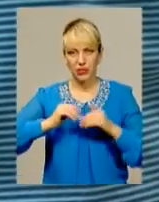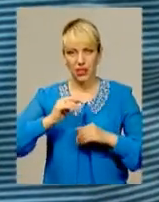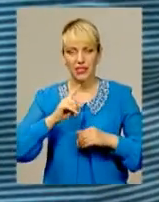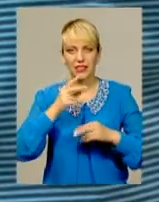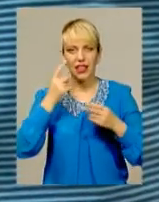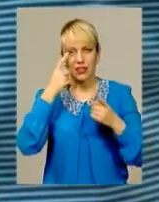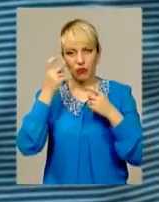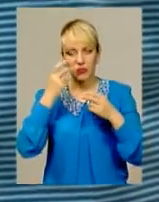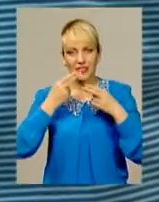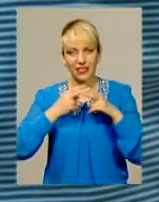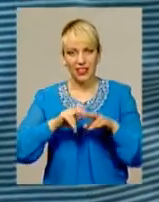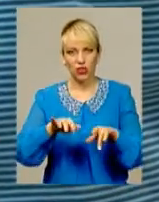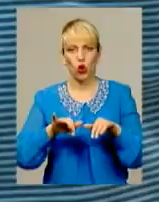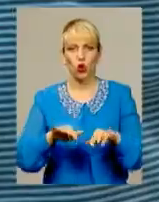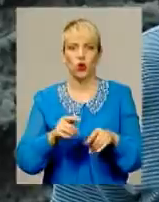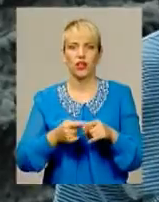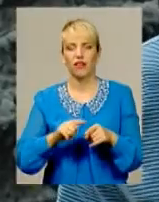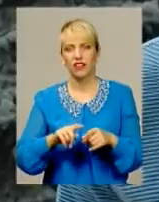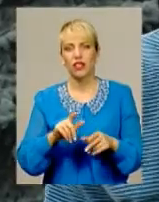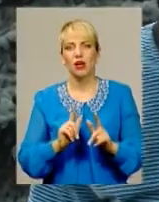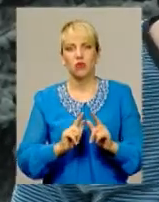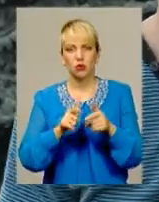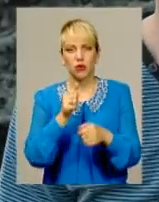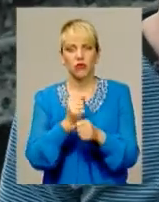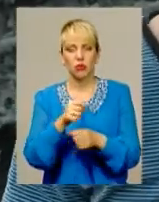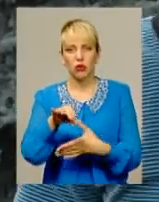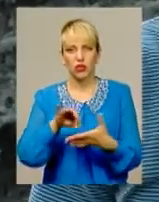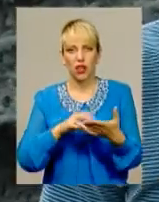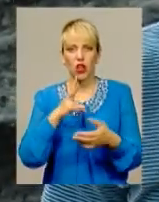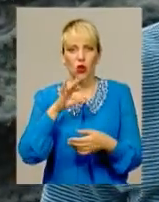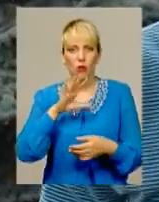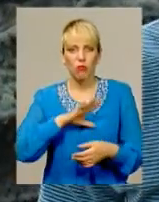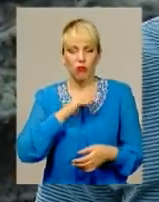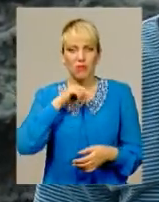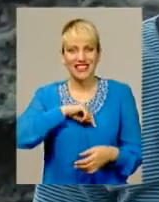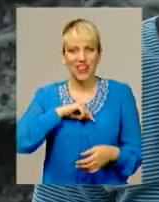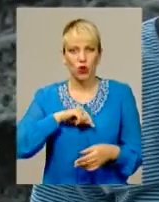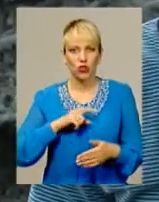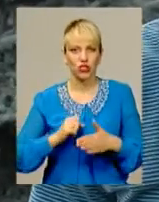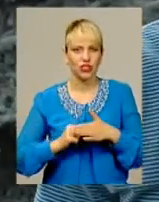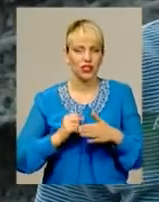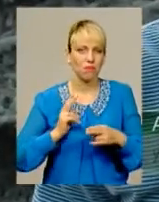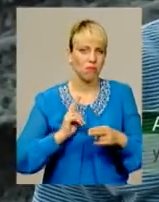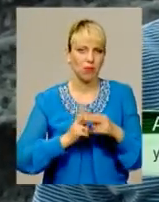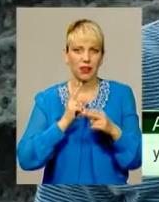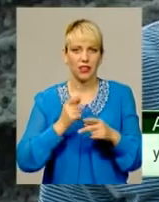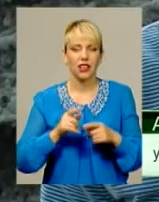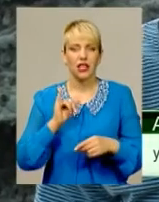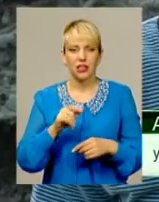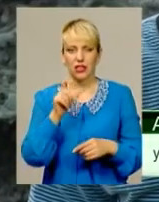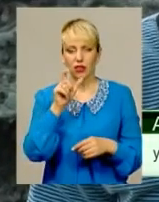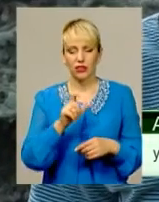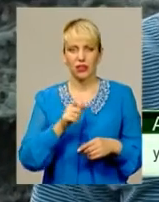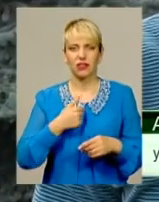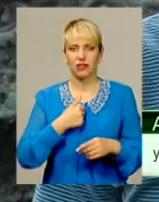майже одразу. Щоправда, довелося спочатку подолати психологічний бар'єр. Часткова втрата і працездатності, і фізичної,